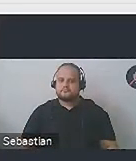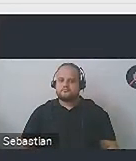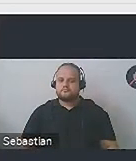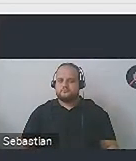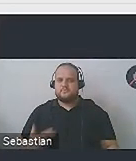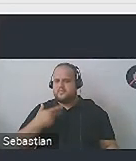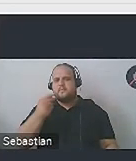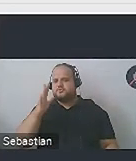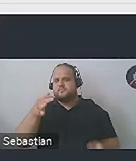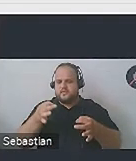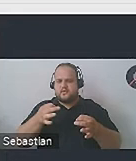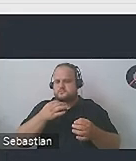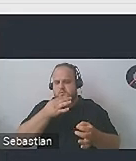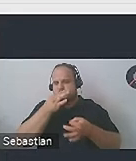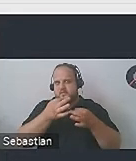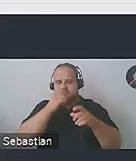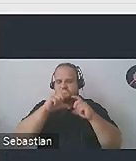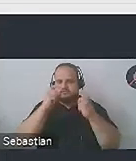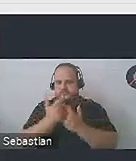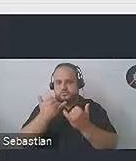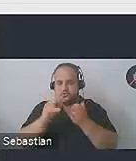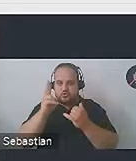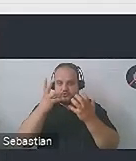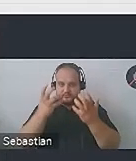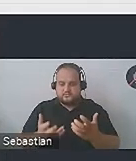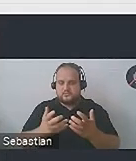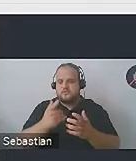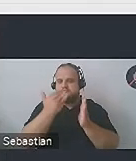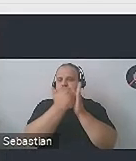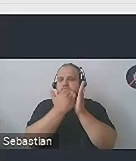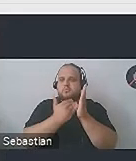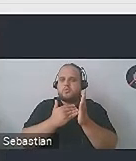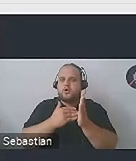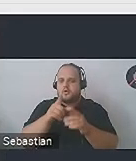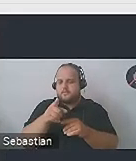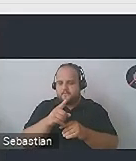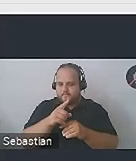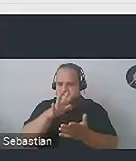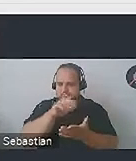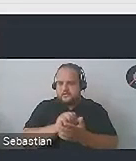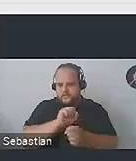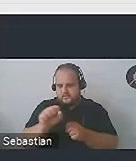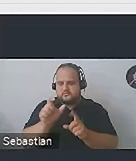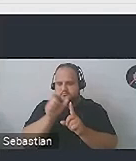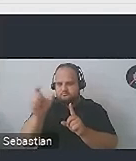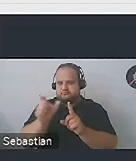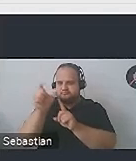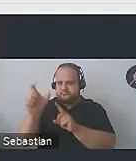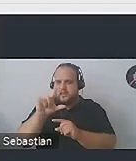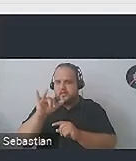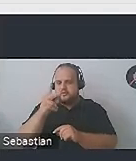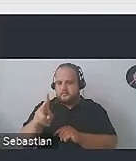oczywiście teraz omawiać wszystkich. Jak ktoś chce, to w scenariuszu zajęć są linki do odpowiednich omówień.